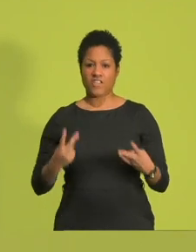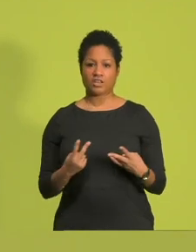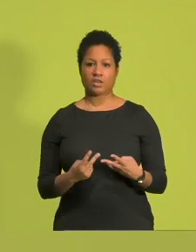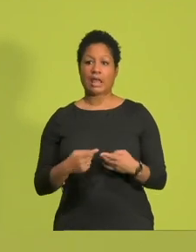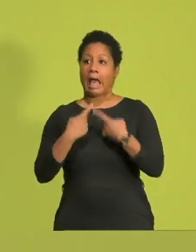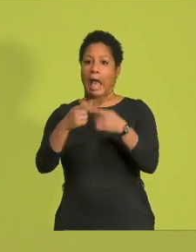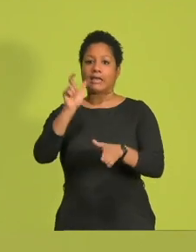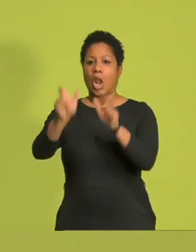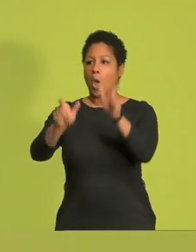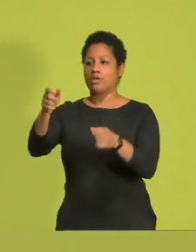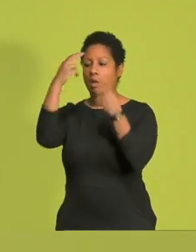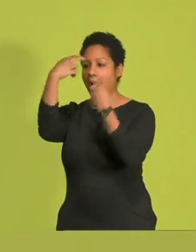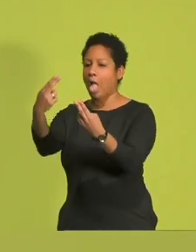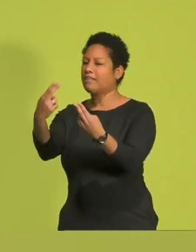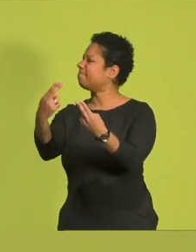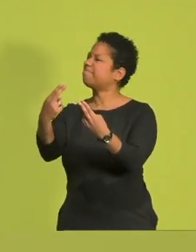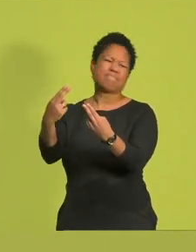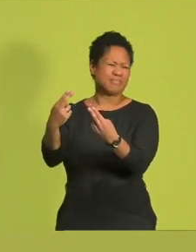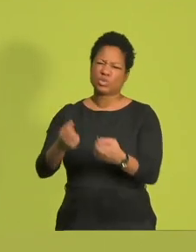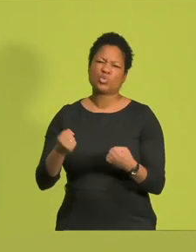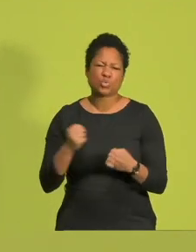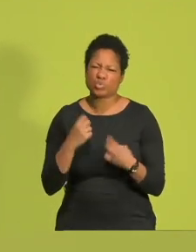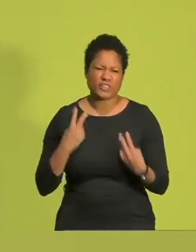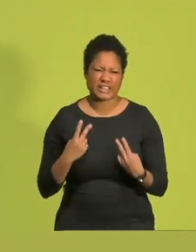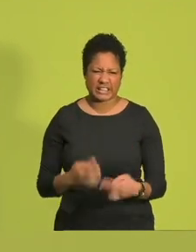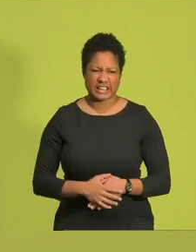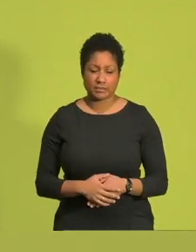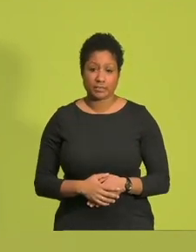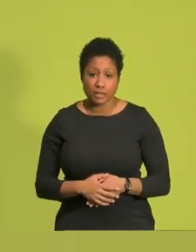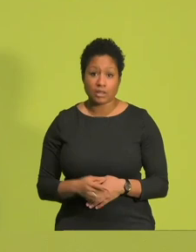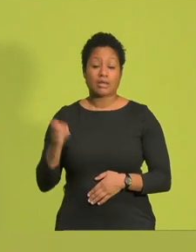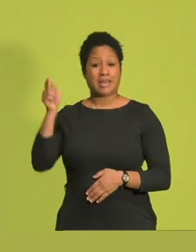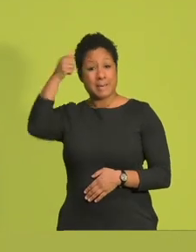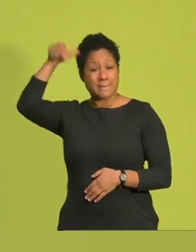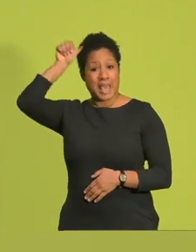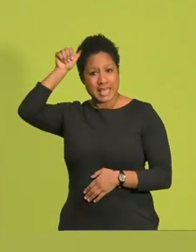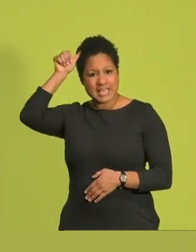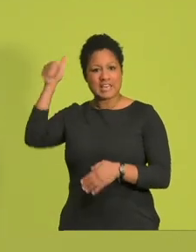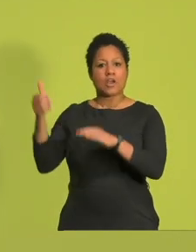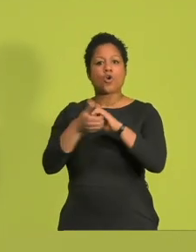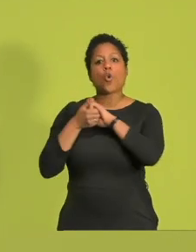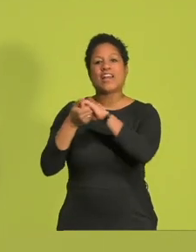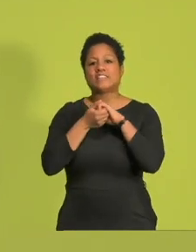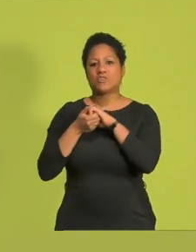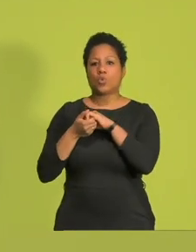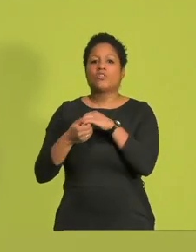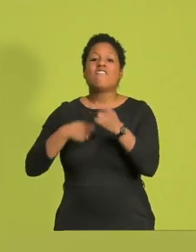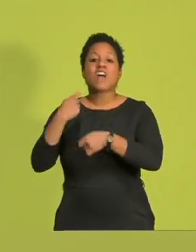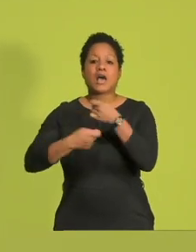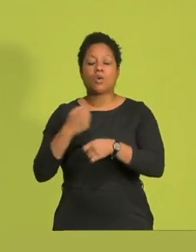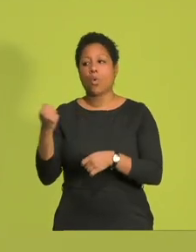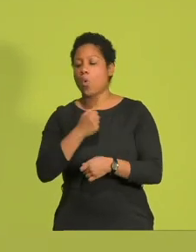überlassen sollten, wenn ihr mich fragt. Wir haben in den Koalitionsverhandlungen in Berlin eben genau erlebt, wie hart Verhandlungen sein